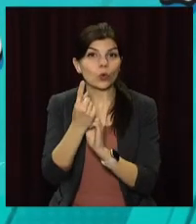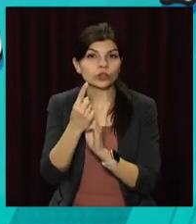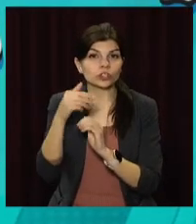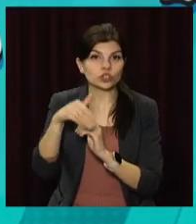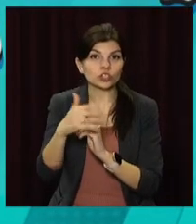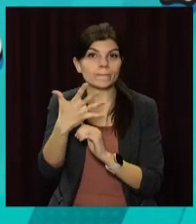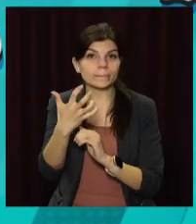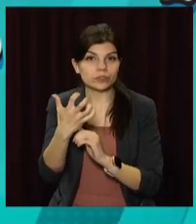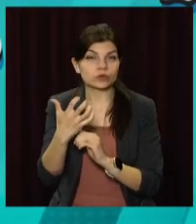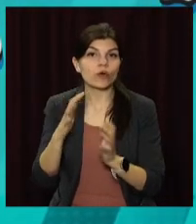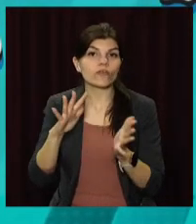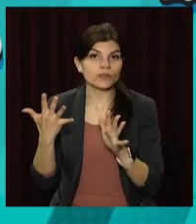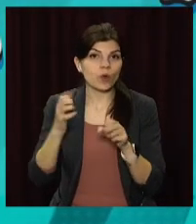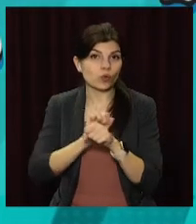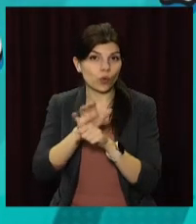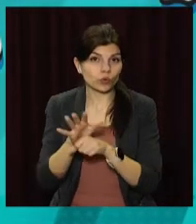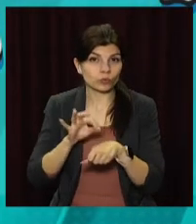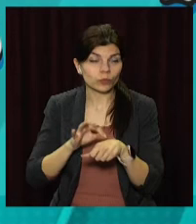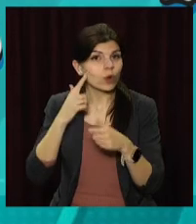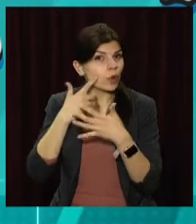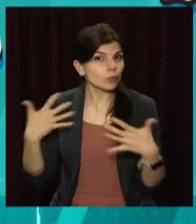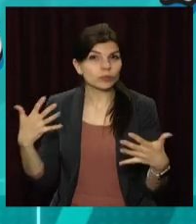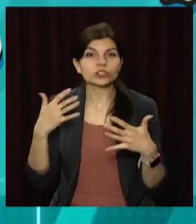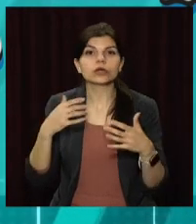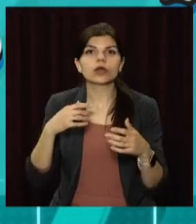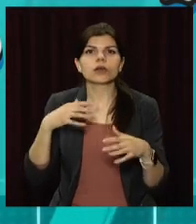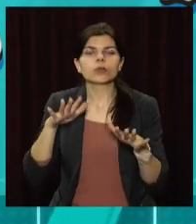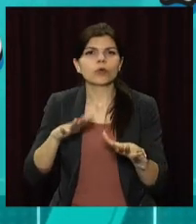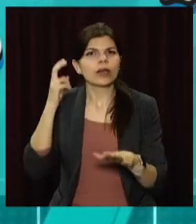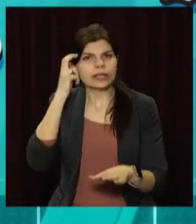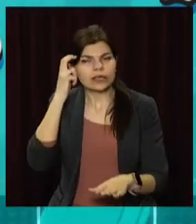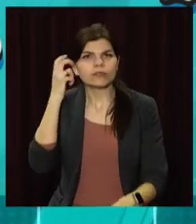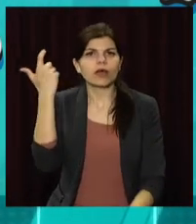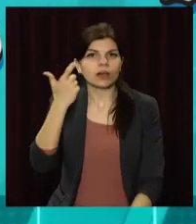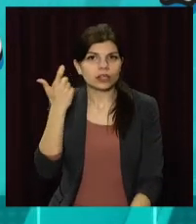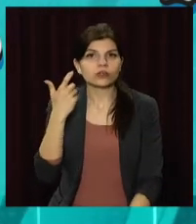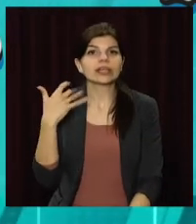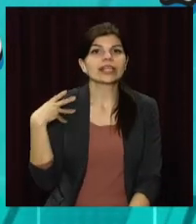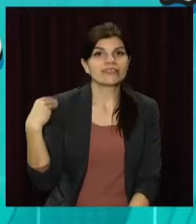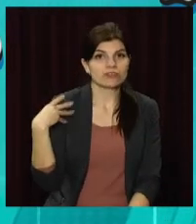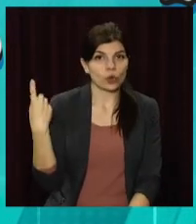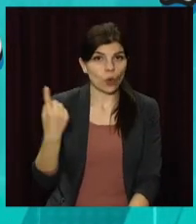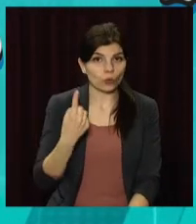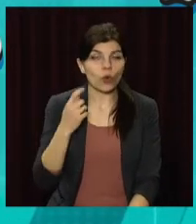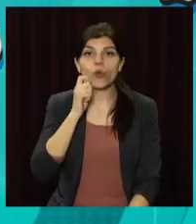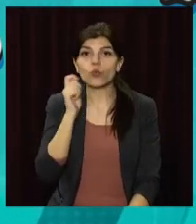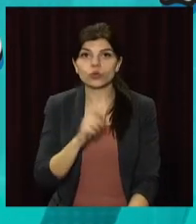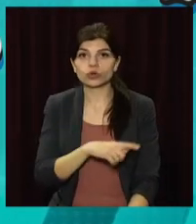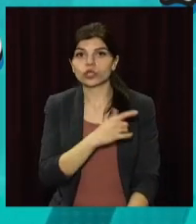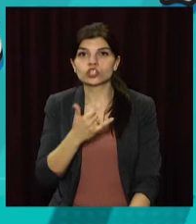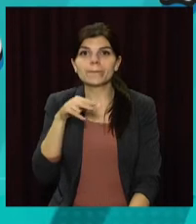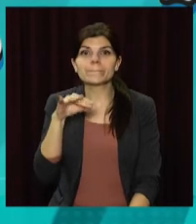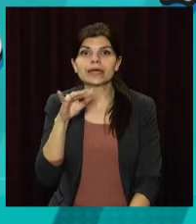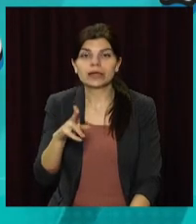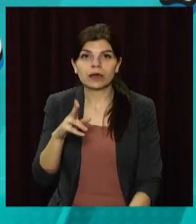,5 тисяч випадків корони. Найбільш уражені території – Київ, Харківська та Львівська області. Україна вийшла на пік